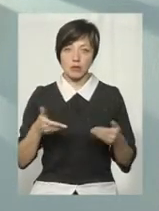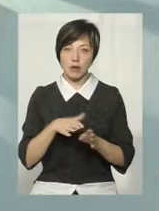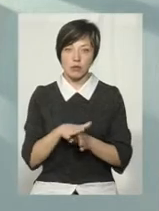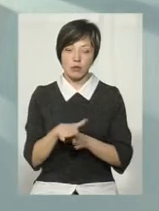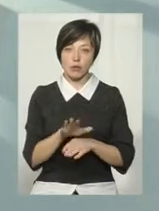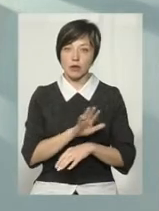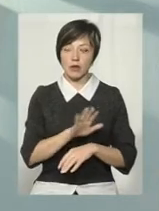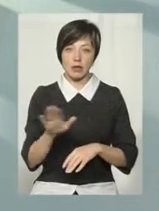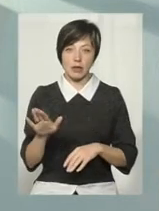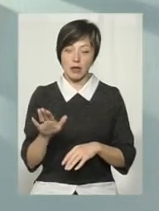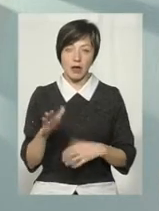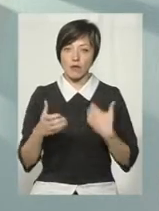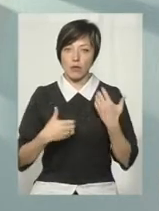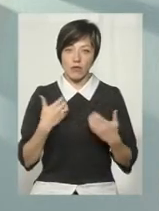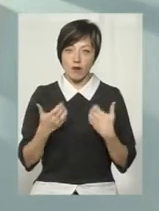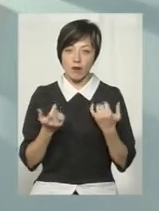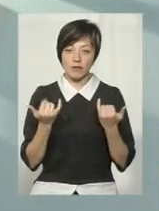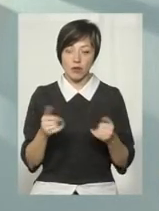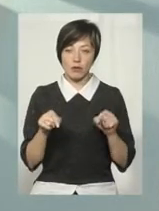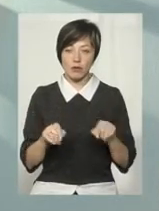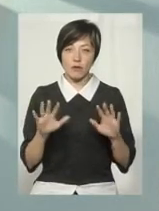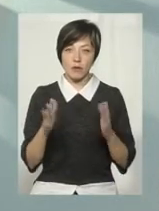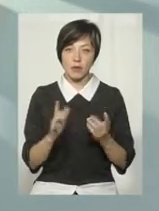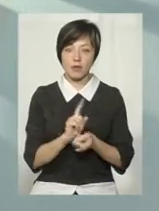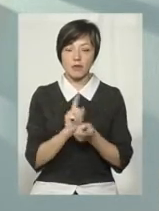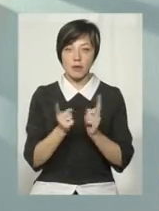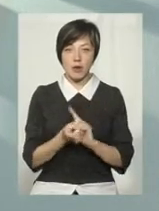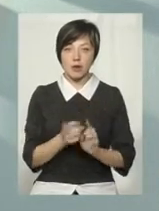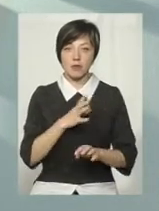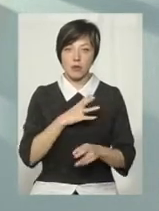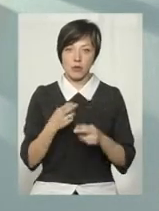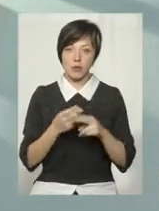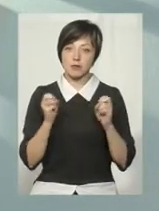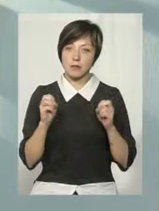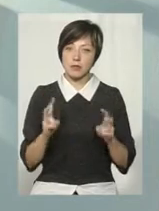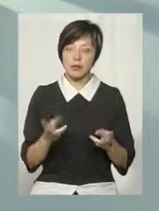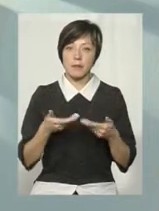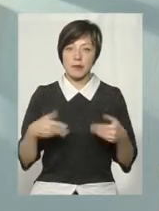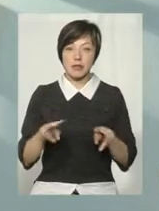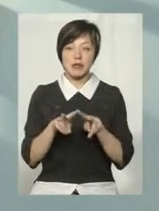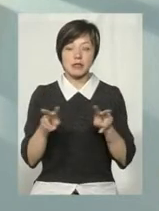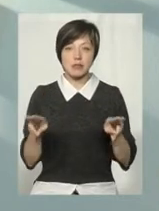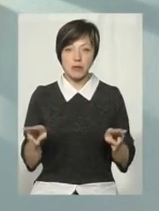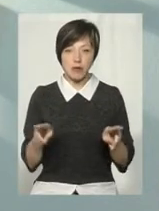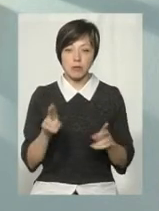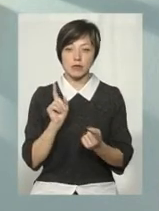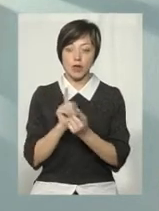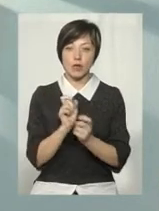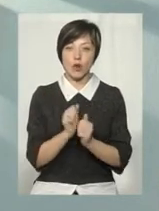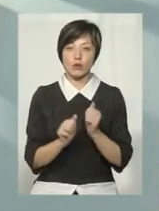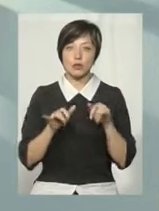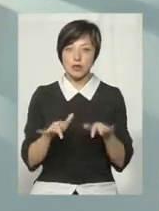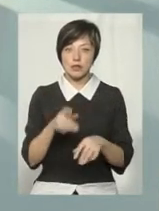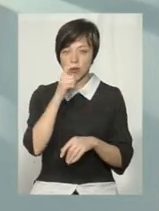не хвилювали в даному випадку, їхня наявність, навпаки, була, в принципі, безпечна, тому що ми так само виходимо на кожну акцію і ми не